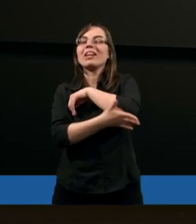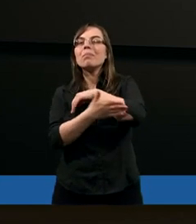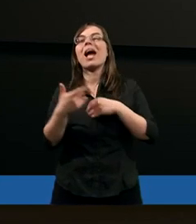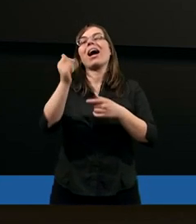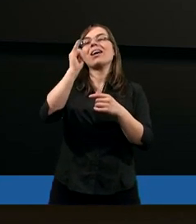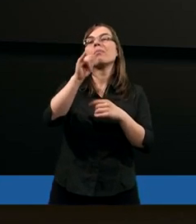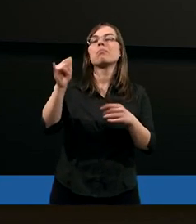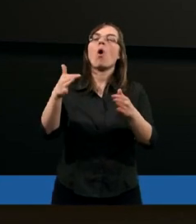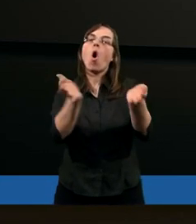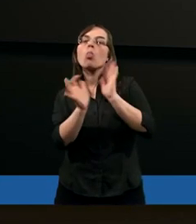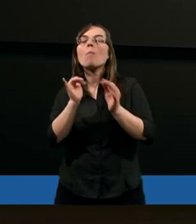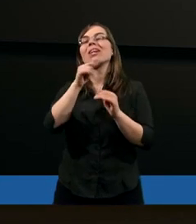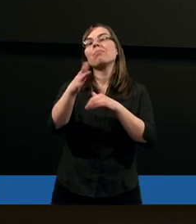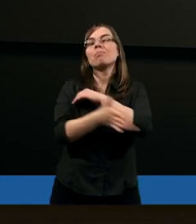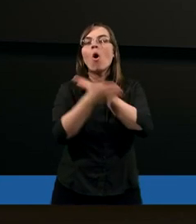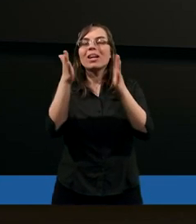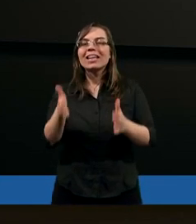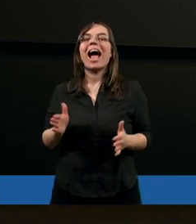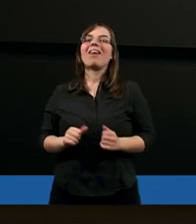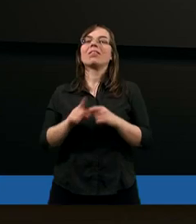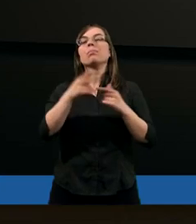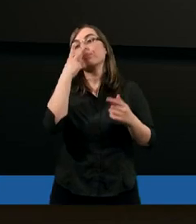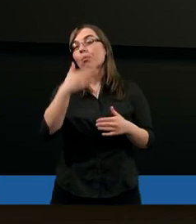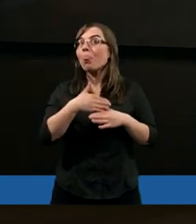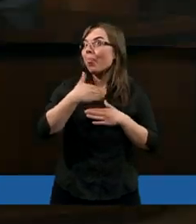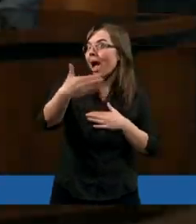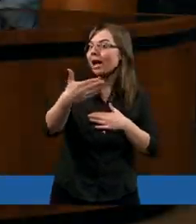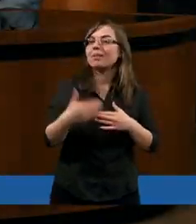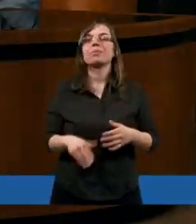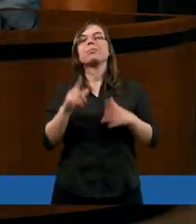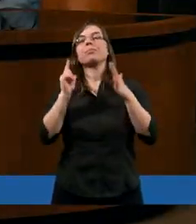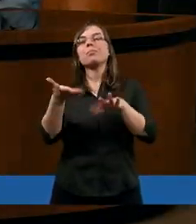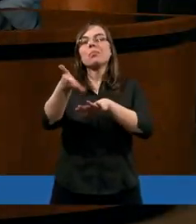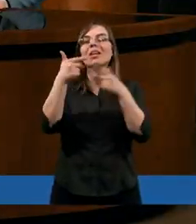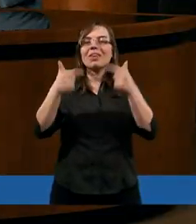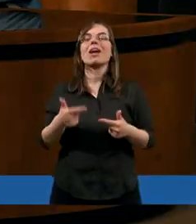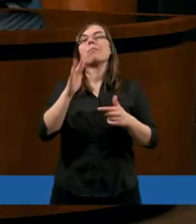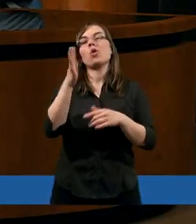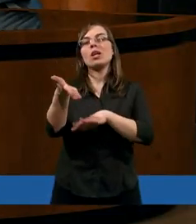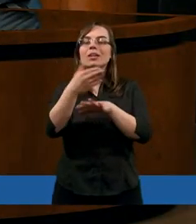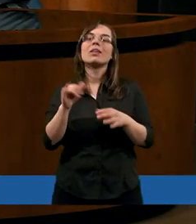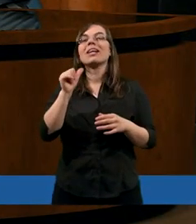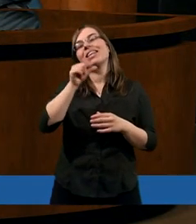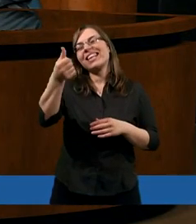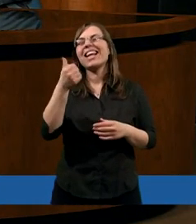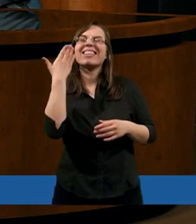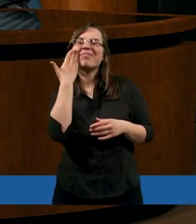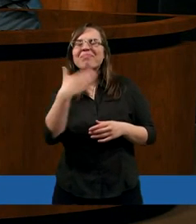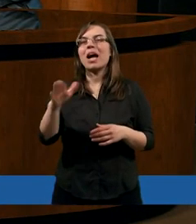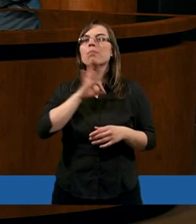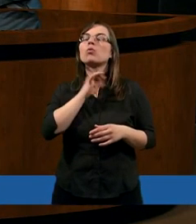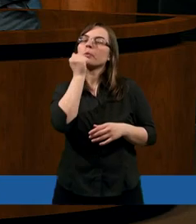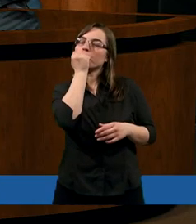jego podopiecznych i ich postawy. Popatrzmy dalej. Siódmy wiersz jest, piątego rozdziału jest jednym z moich